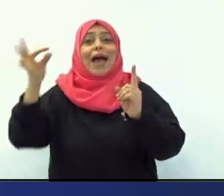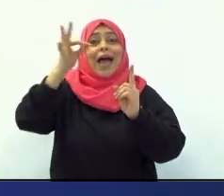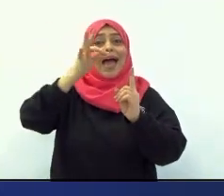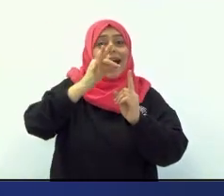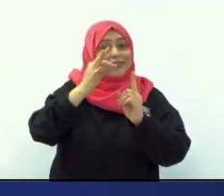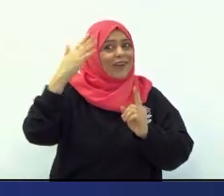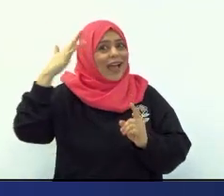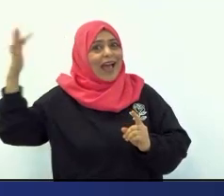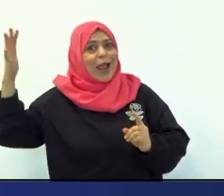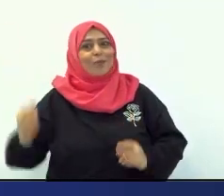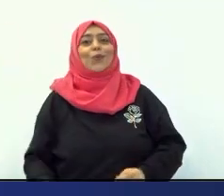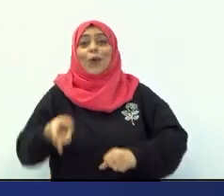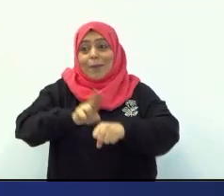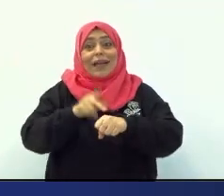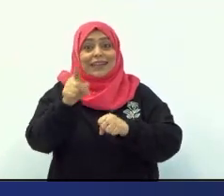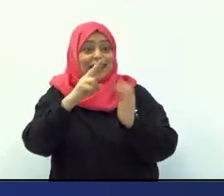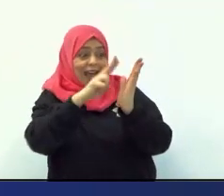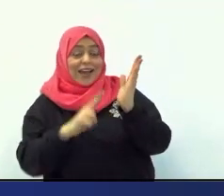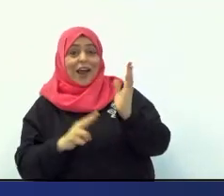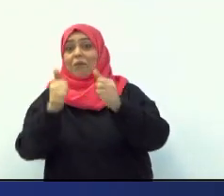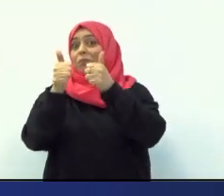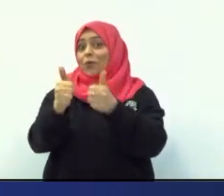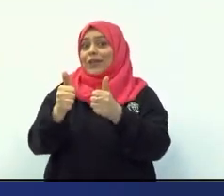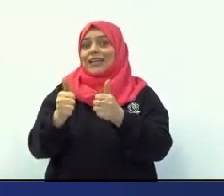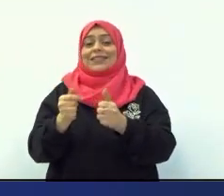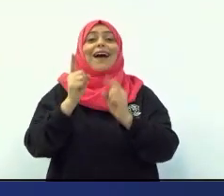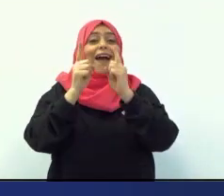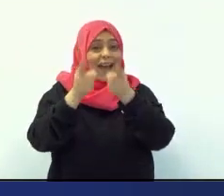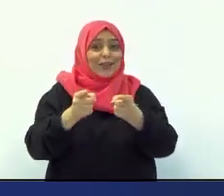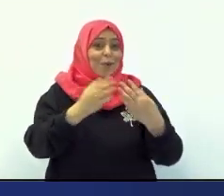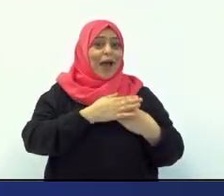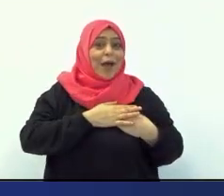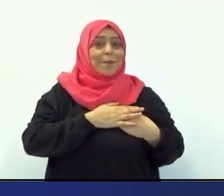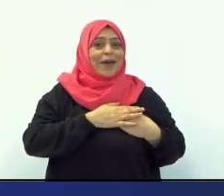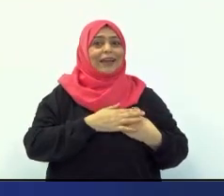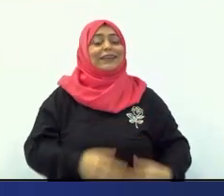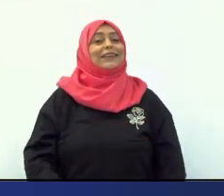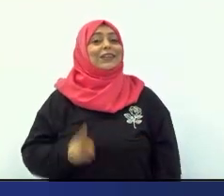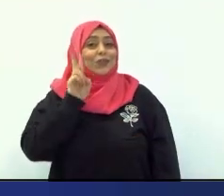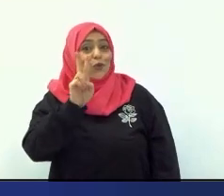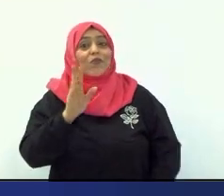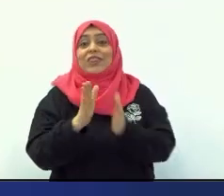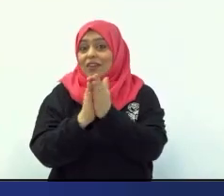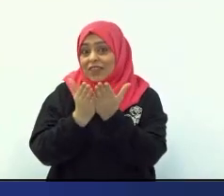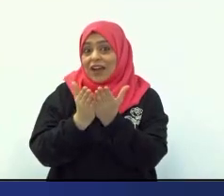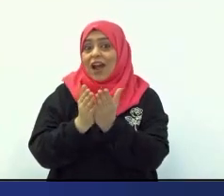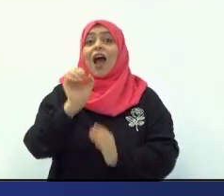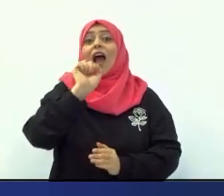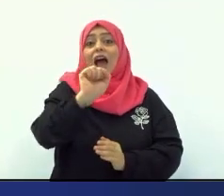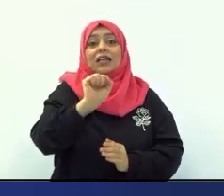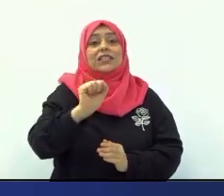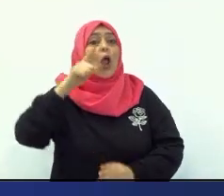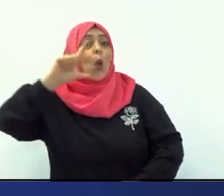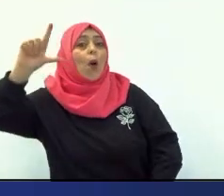قارئا وأنتم أيضا يا أحبابي الآن أحبابي خصصوا دفترا لمادة اللغة